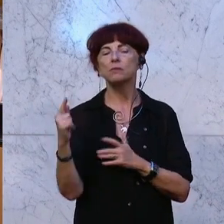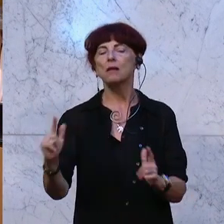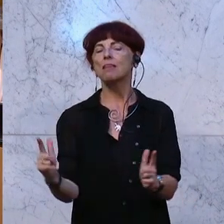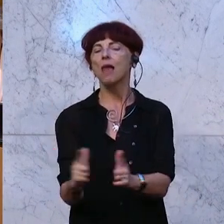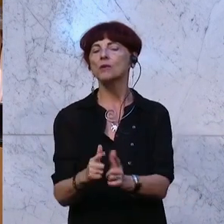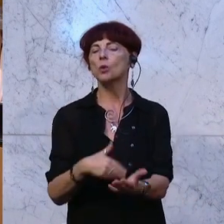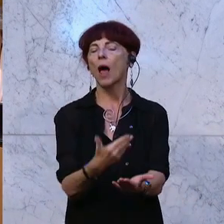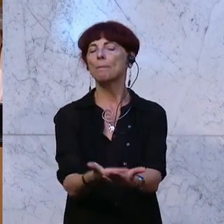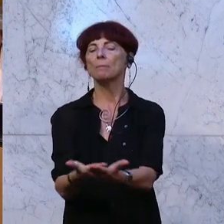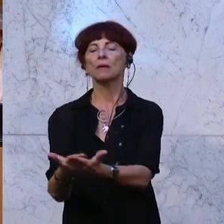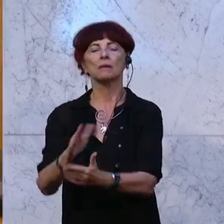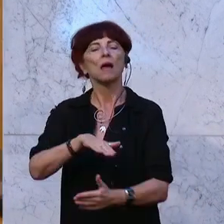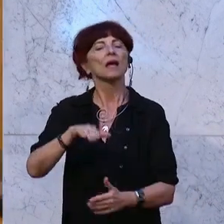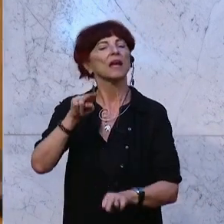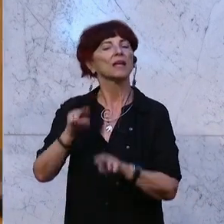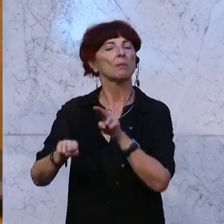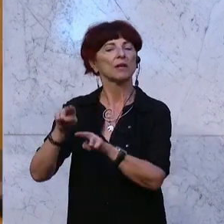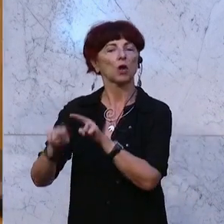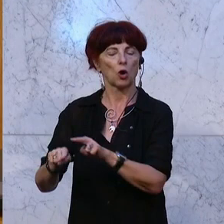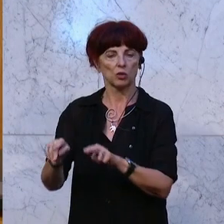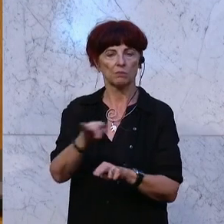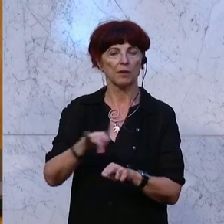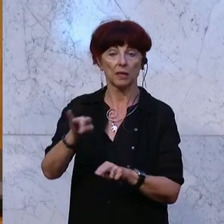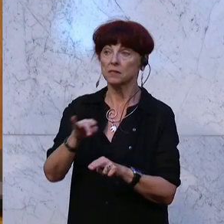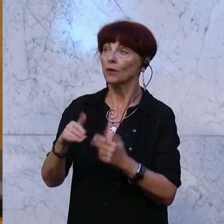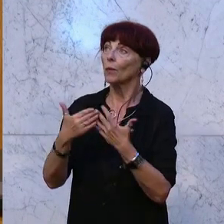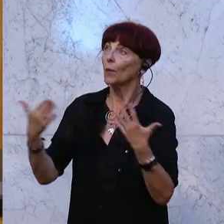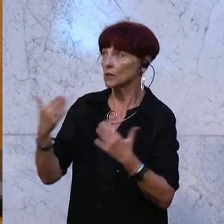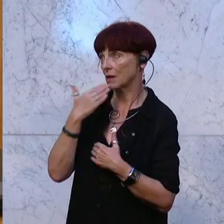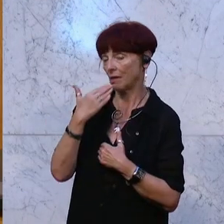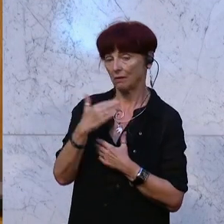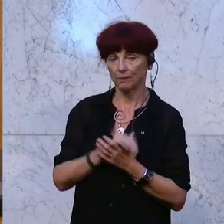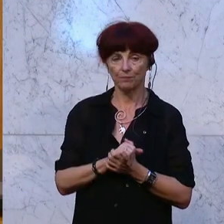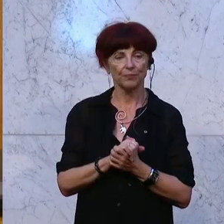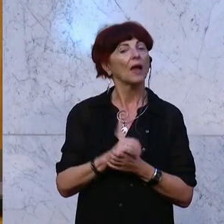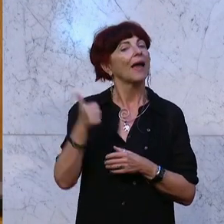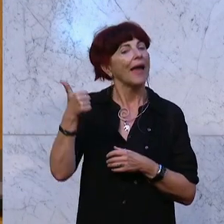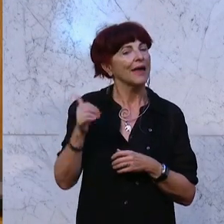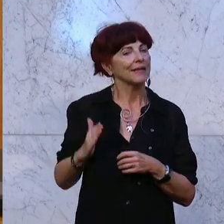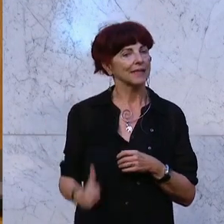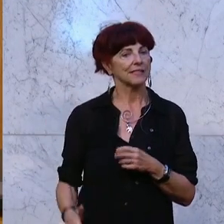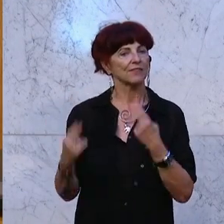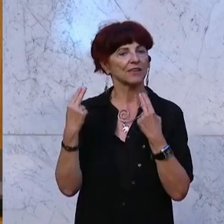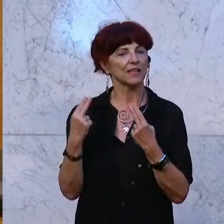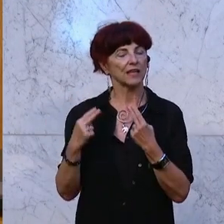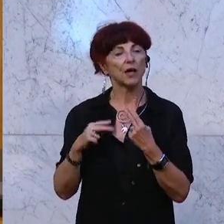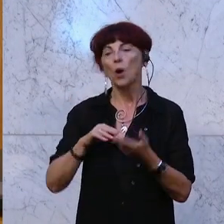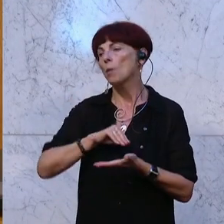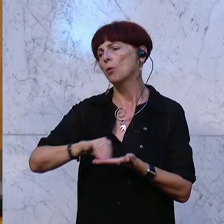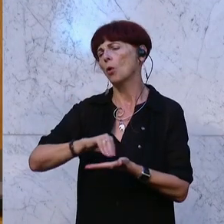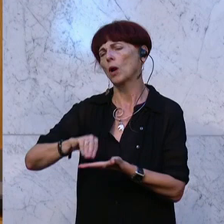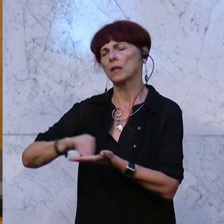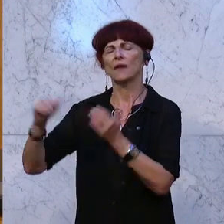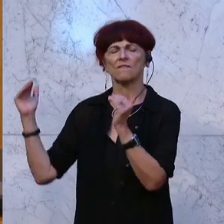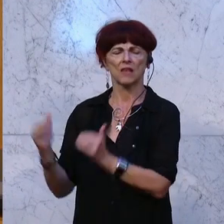Kinderbetreuungsplätze geschaffen. Mein großer Dank an alle dafür. Und hier ist einerseits wichtig, die Bürokratie zu reduzieren. Es